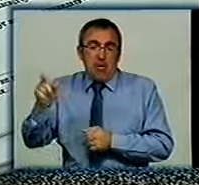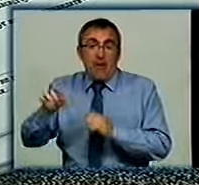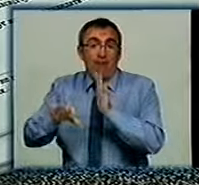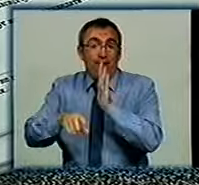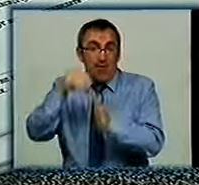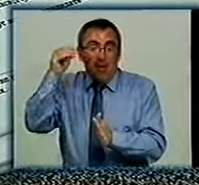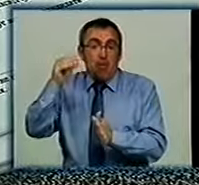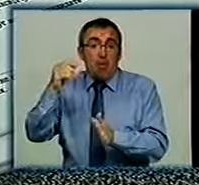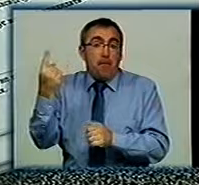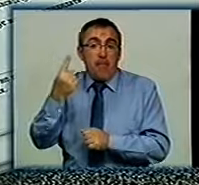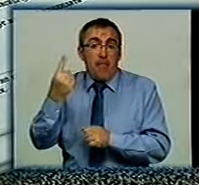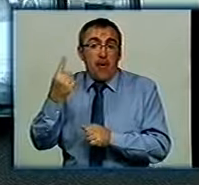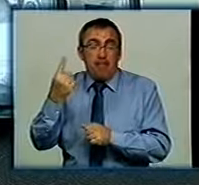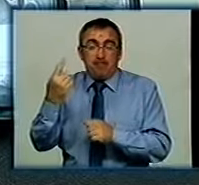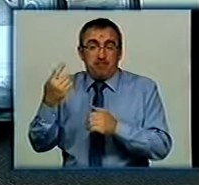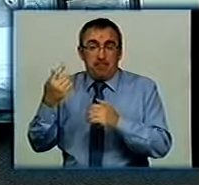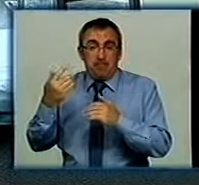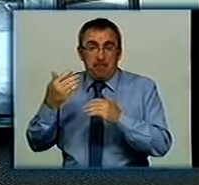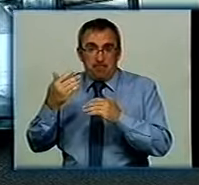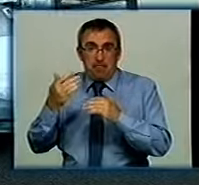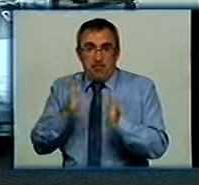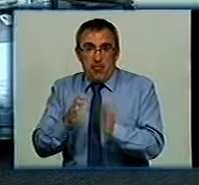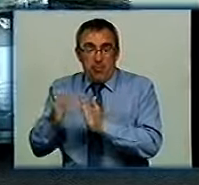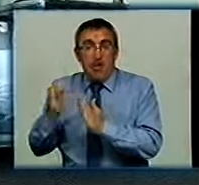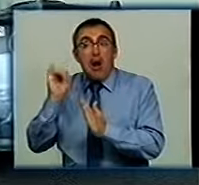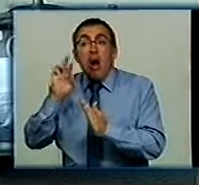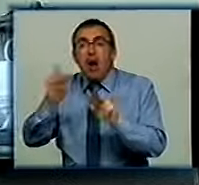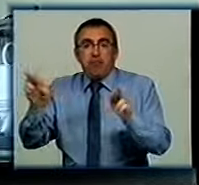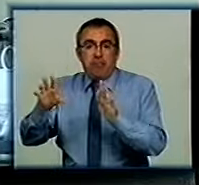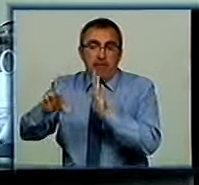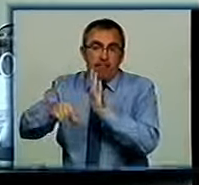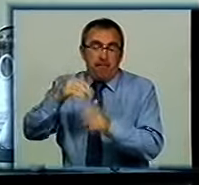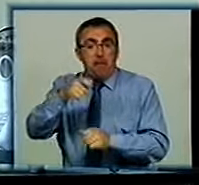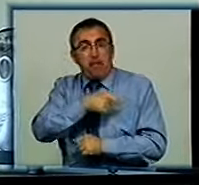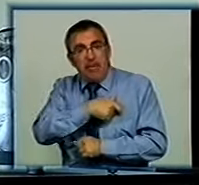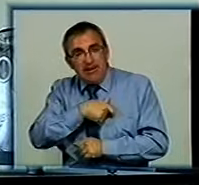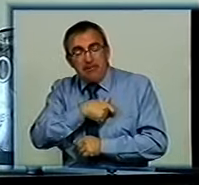ректора вперше пройшли за новою процедурою, тобто так само, як ми обираємо президента і парламентарів.